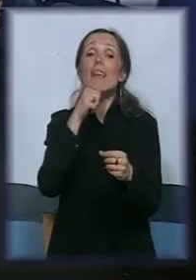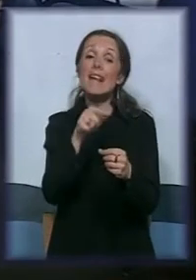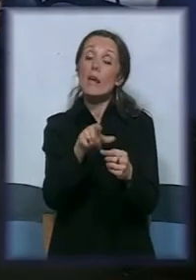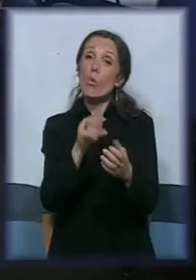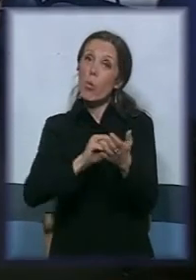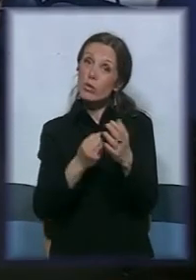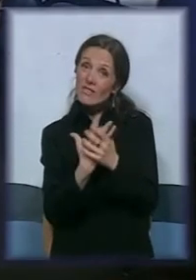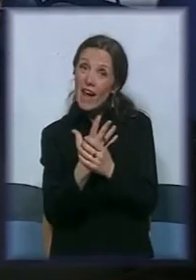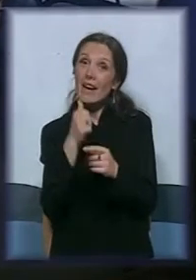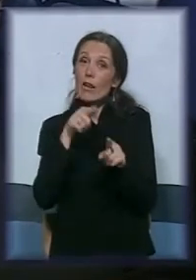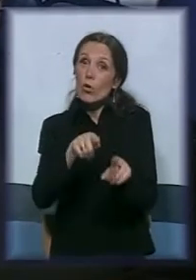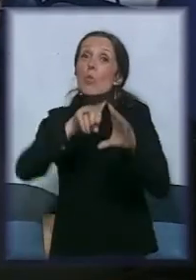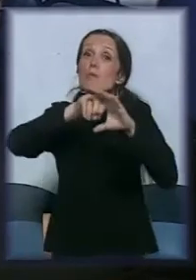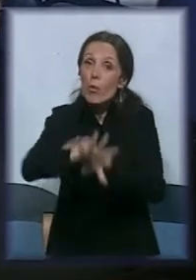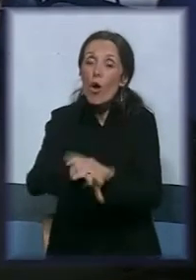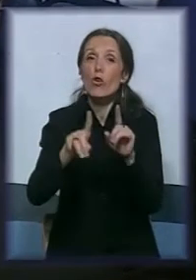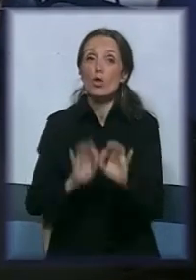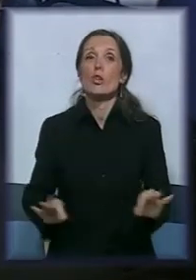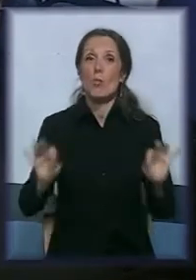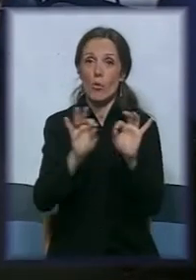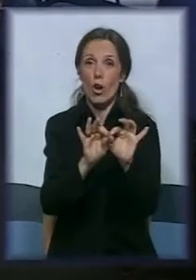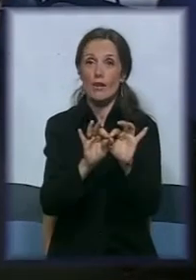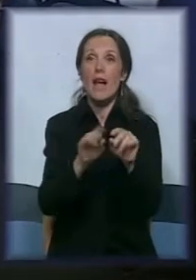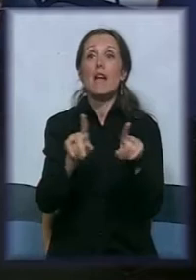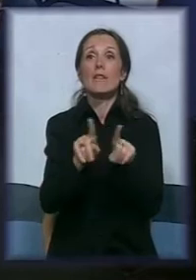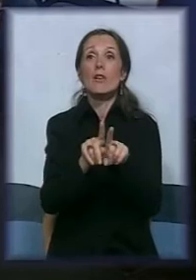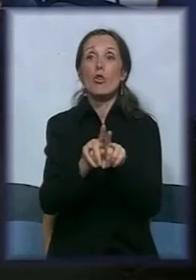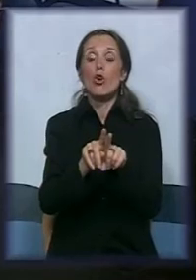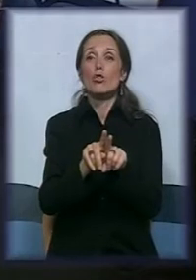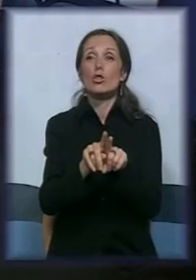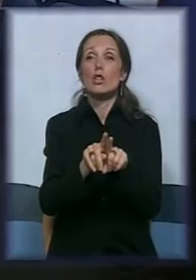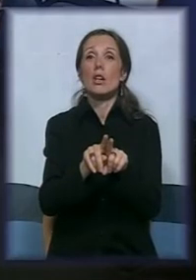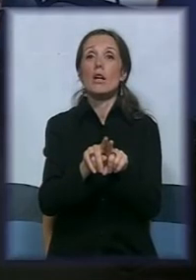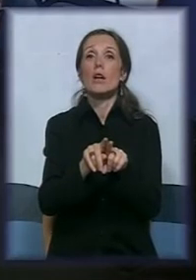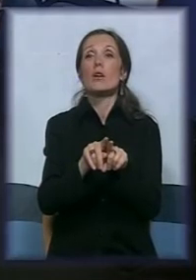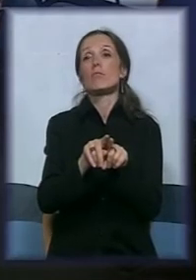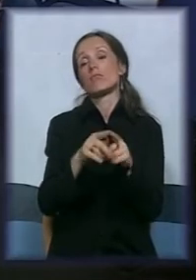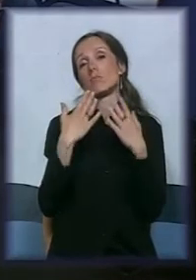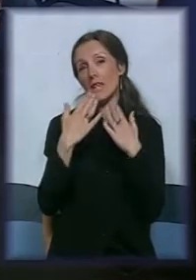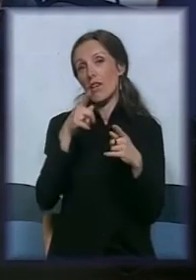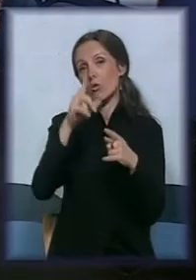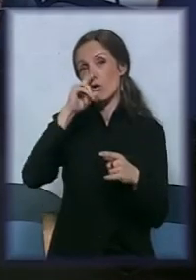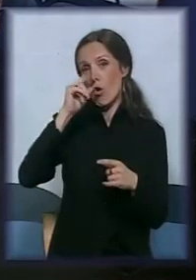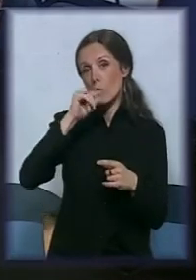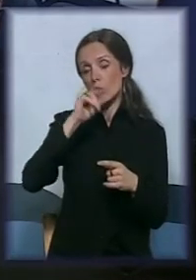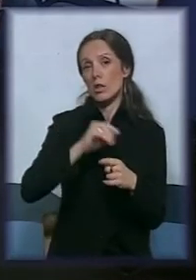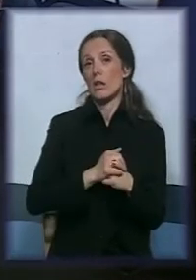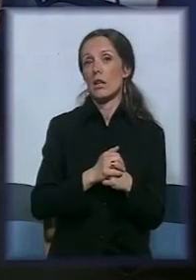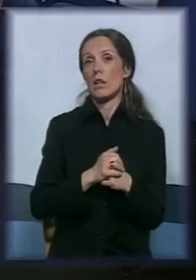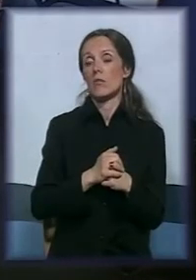i učestvovali u same realizaciji projekta. Zatim, takođe, lokalnoj zadnice, odnosno opštini koja je imala